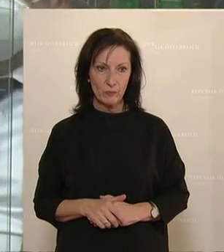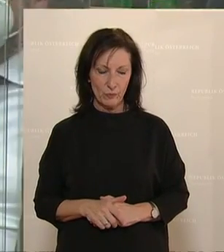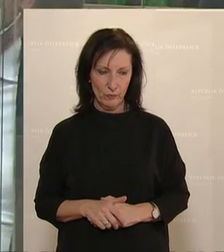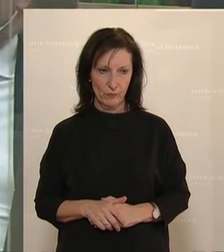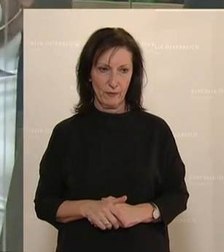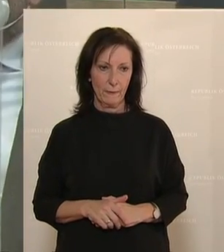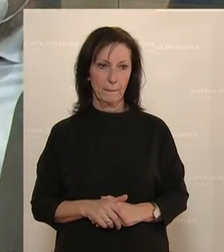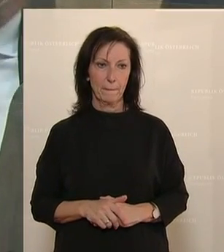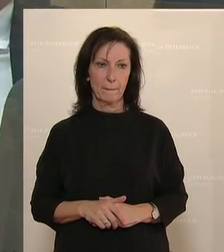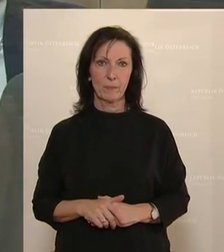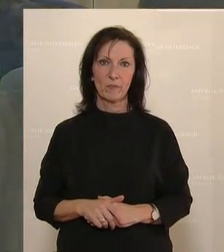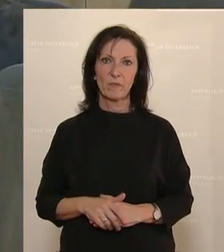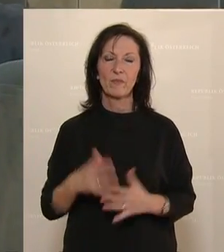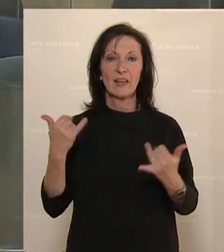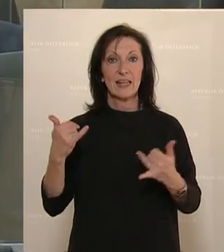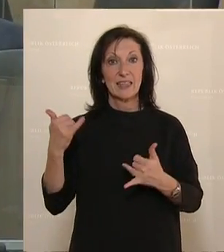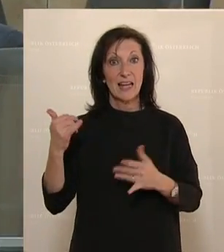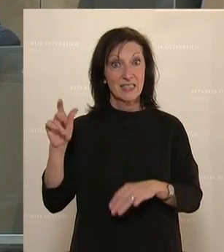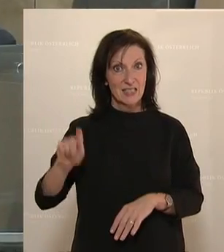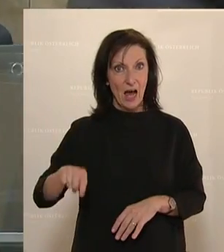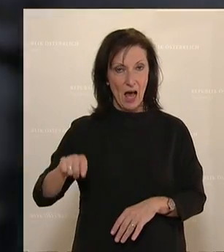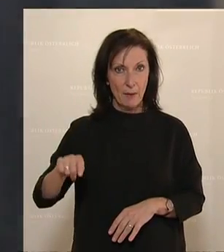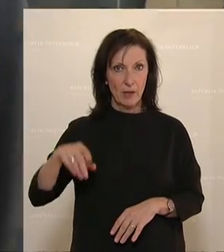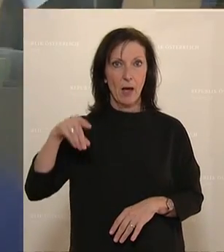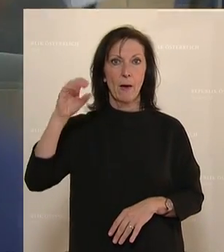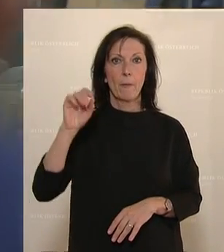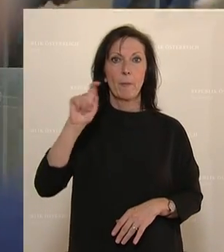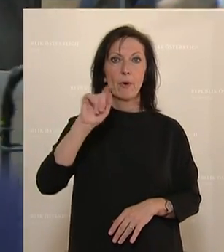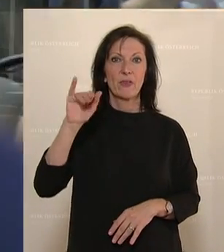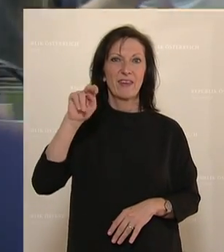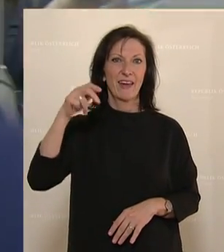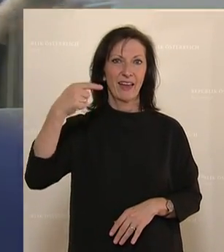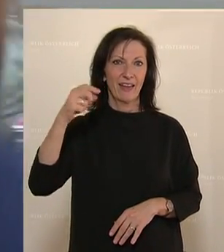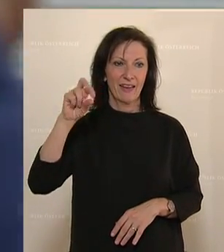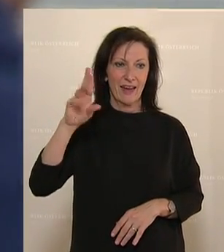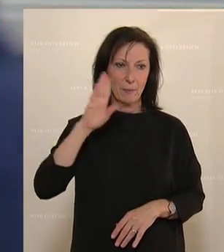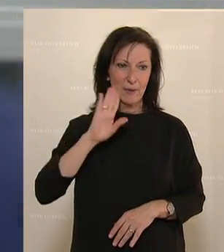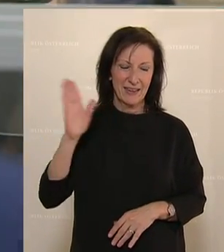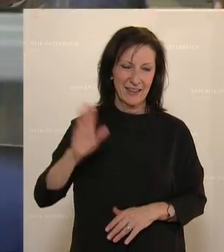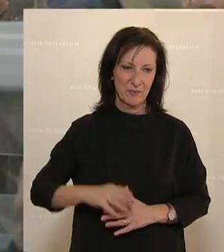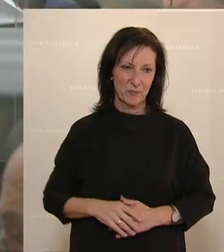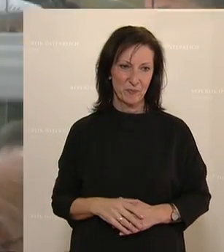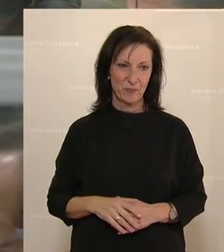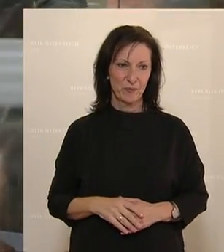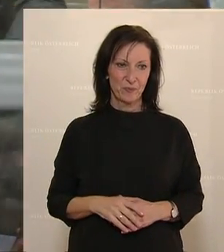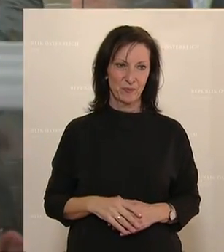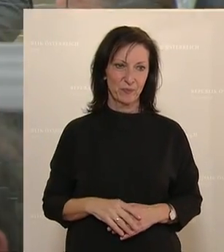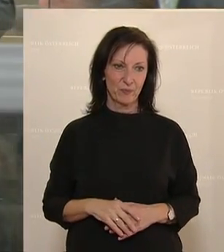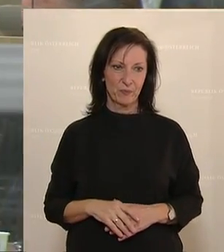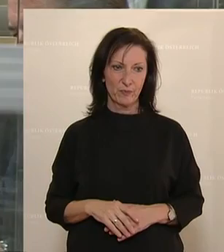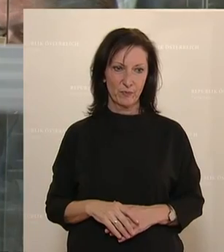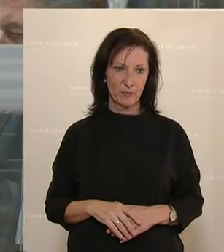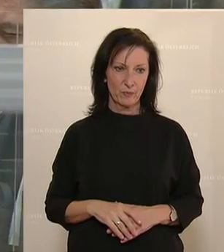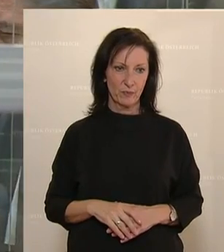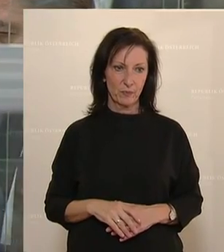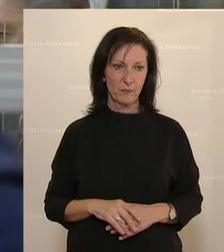Einen Ausbau der Frühpensionitis, fürchtet Gerald Lorca von den Neos. Novelle würde das Pensionsantrittsalter von BauarbeiterInnen weiter nach